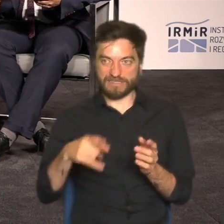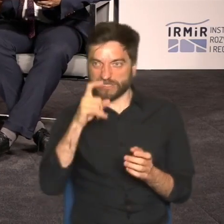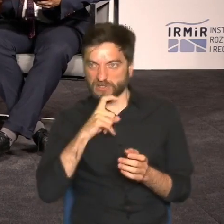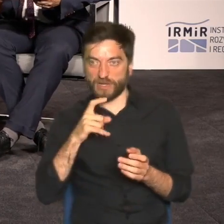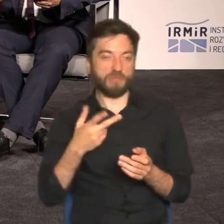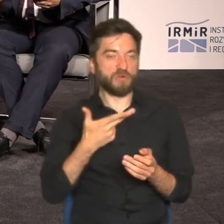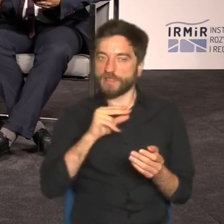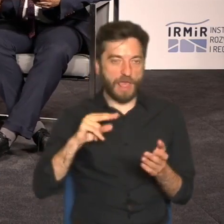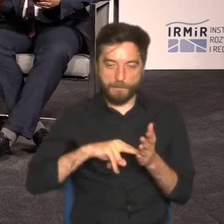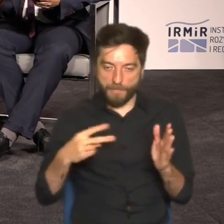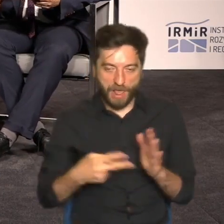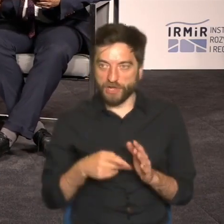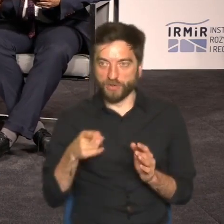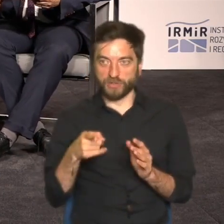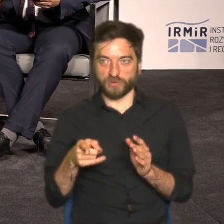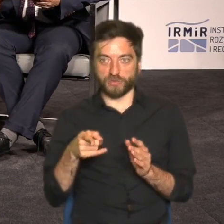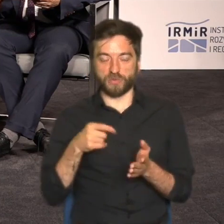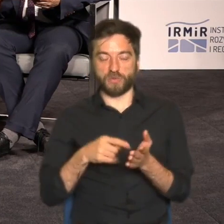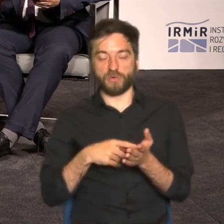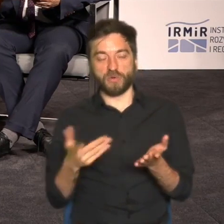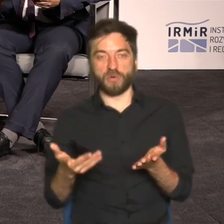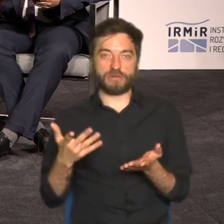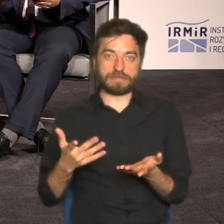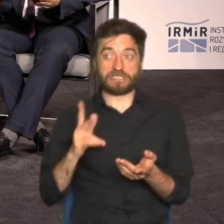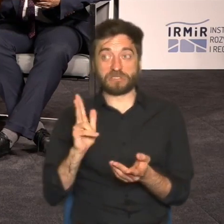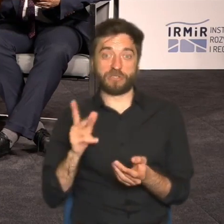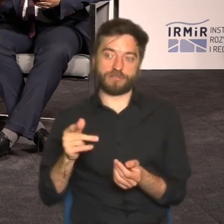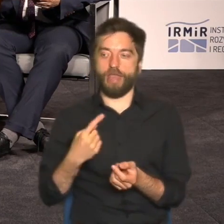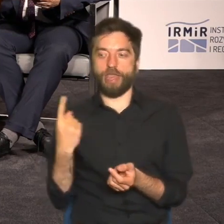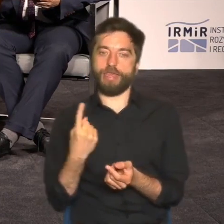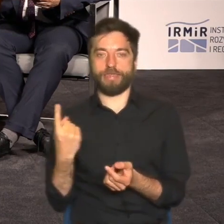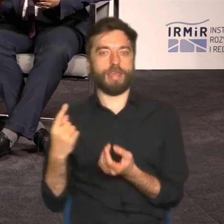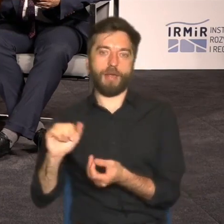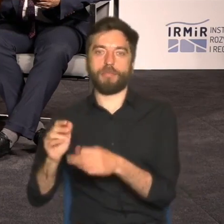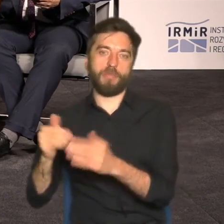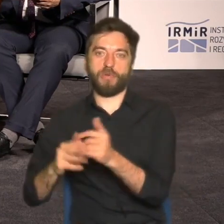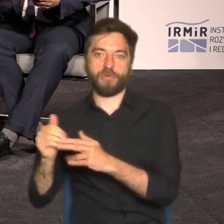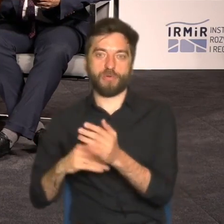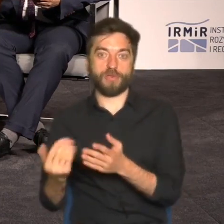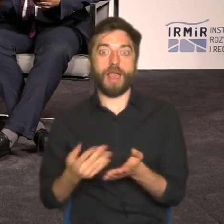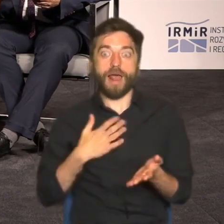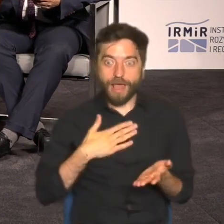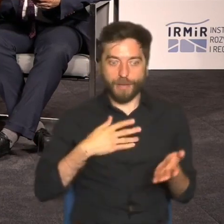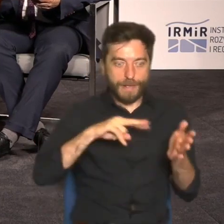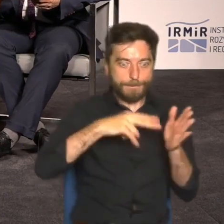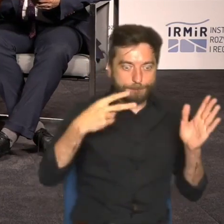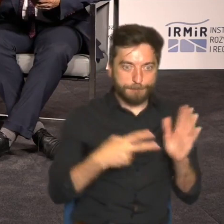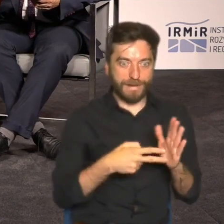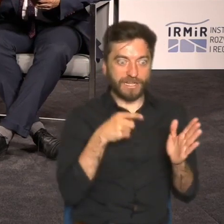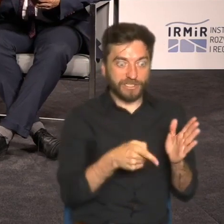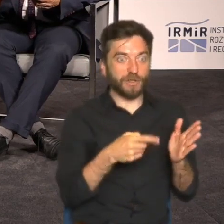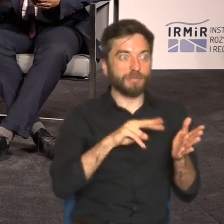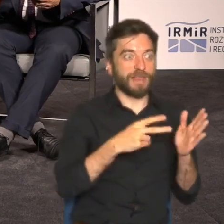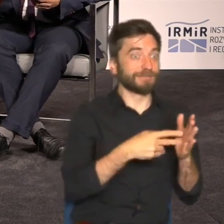niezaplanowane tereny i tam dochodzi do jakiejś mniej lub bardziej samowolnego procesu urbanizacji. Ale jeżeli coś planujemy i to, co zostało zaplanowane, źle